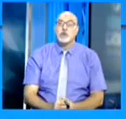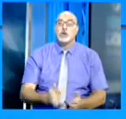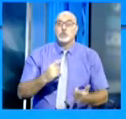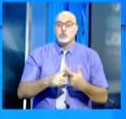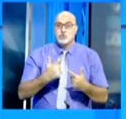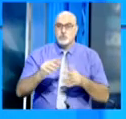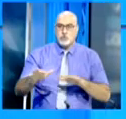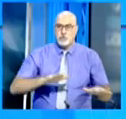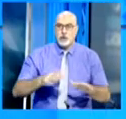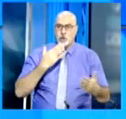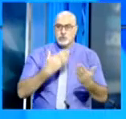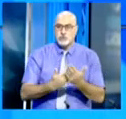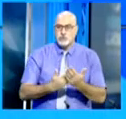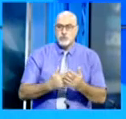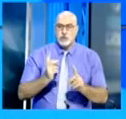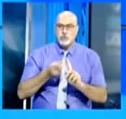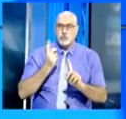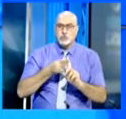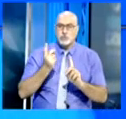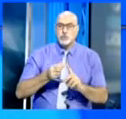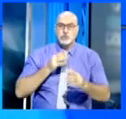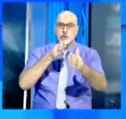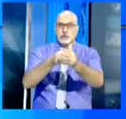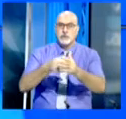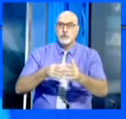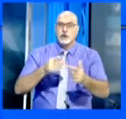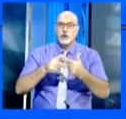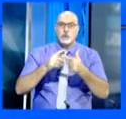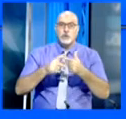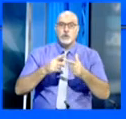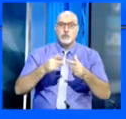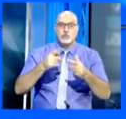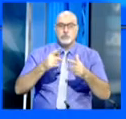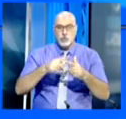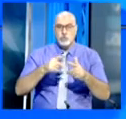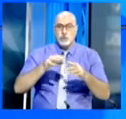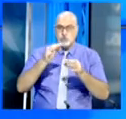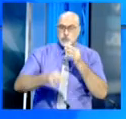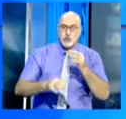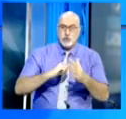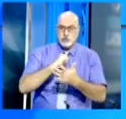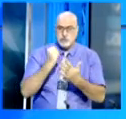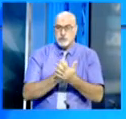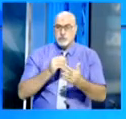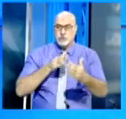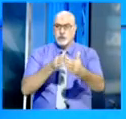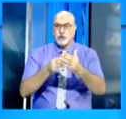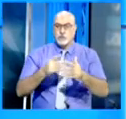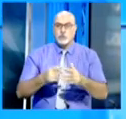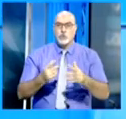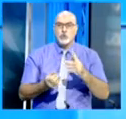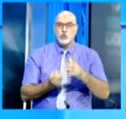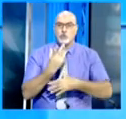الأمثل لهذا الاستحقاق الهام بغية الوصول إلى مخرجات ونتائج نوعية تؤسس لعهد